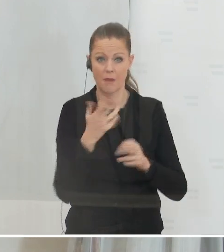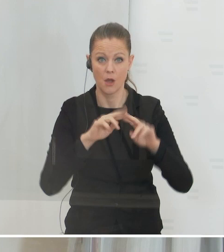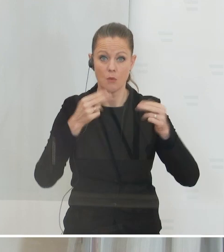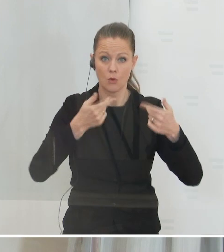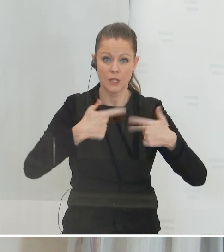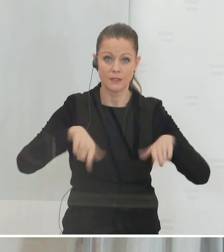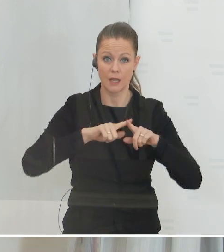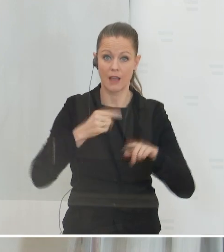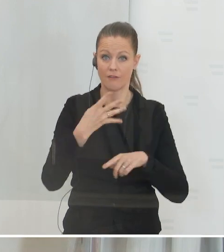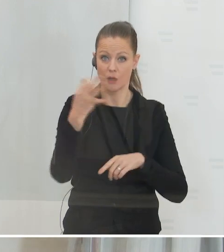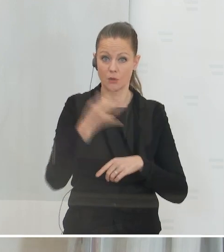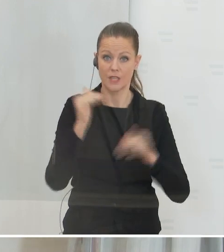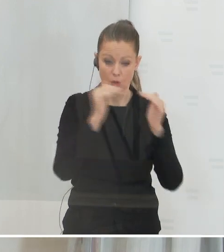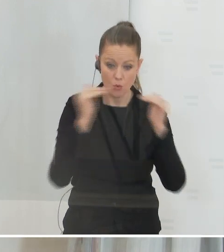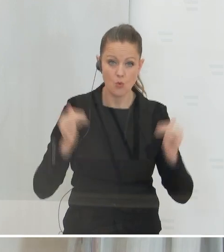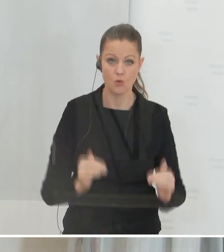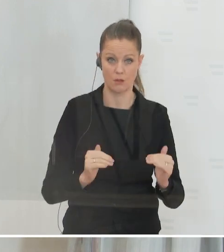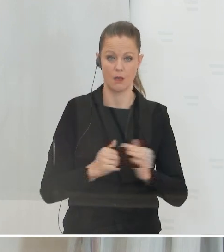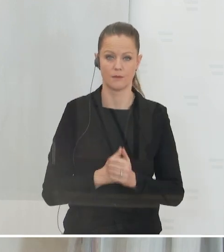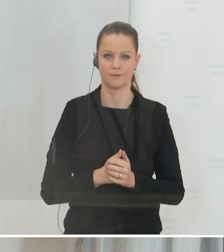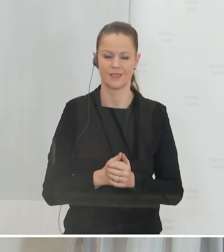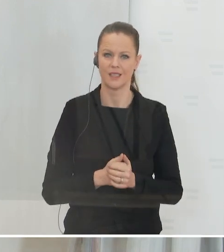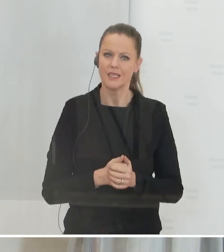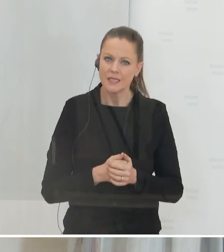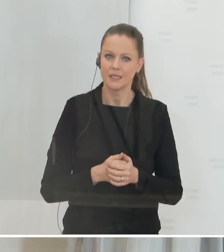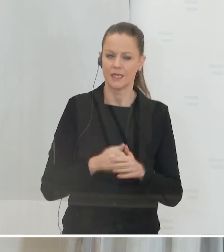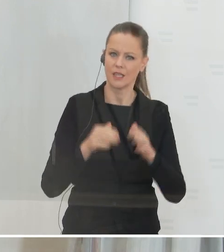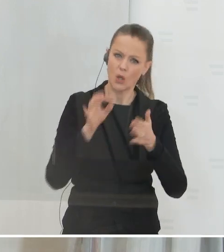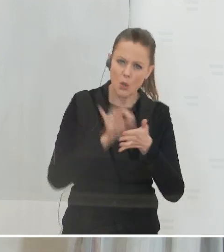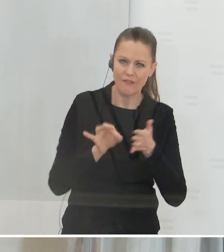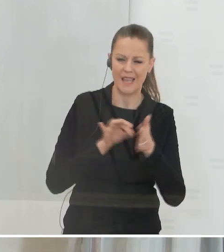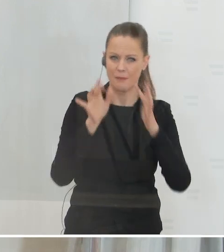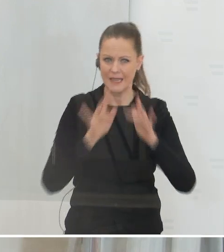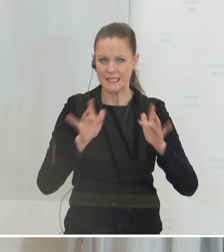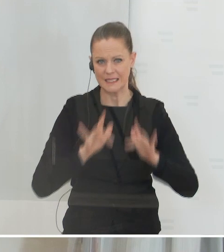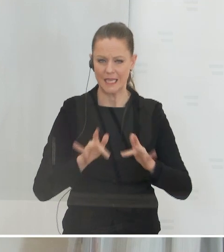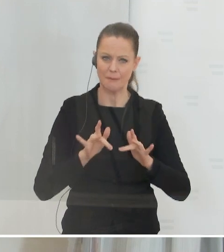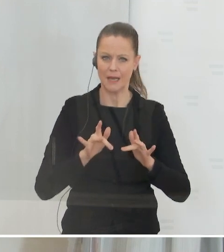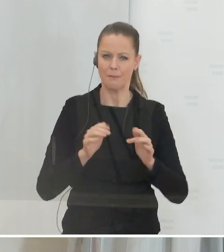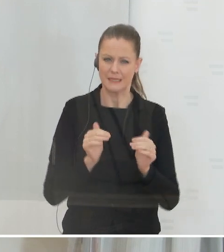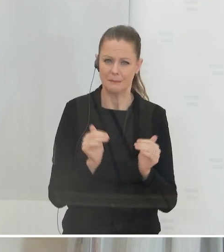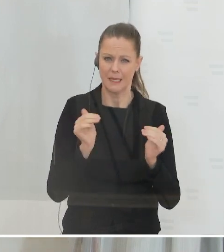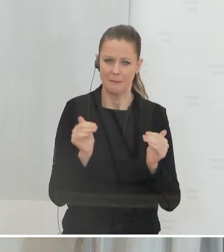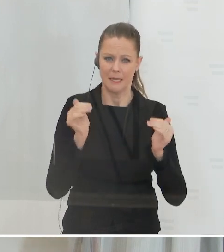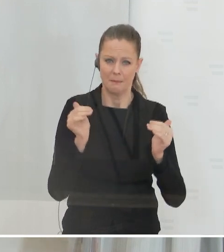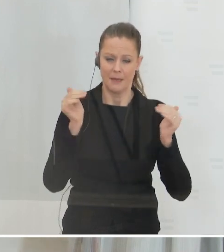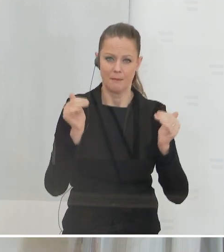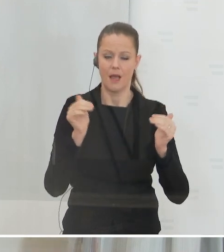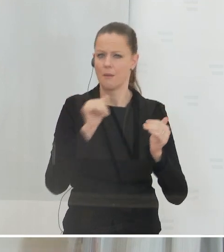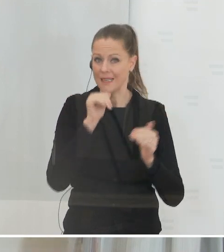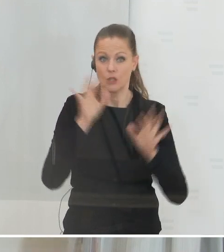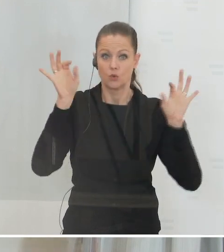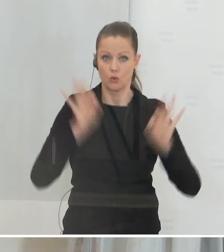ist im Sommer. Wir haben einen Rückschlag erlebt im November, Dezember. Glücklicherweise war dieser Rückschlag am Arbeitsmarkt nicht mehr so stark. Wir haben gesehen, dass sich der